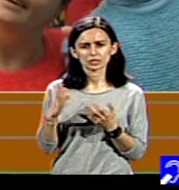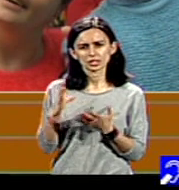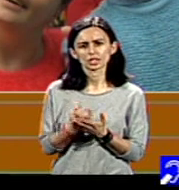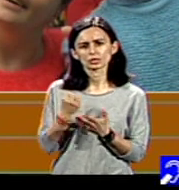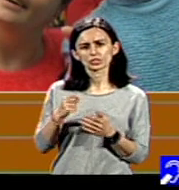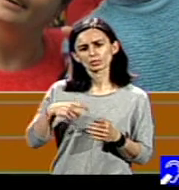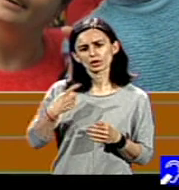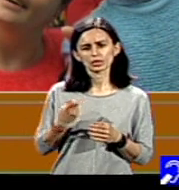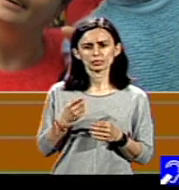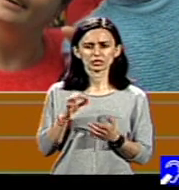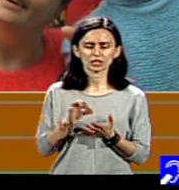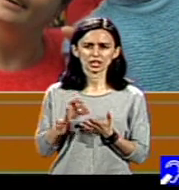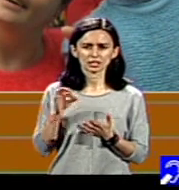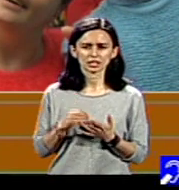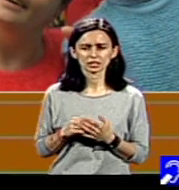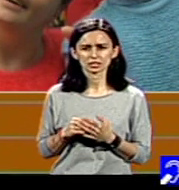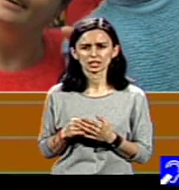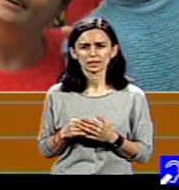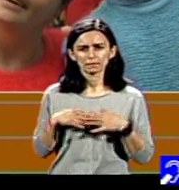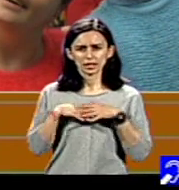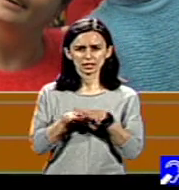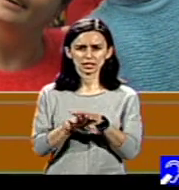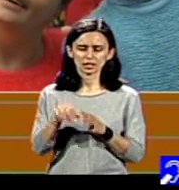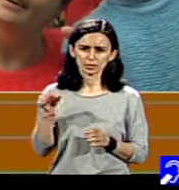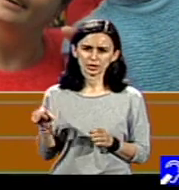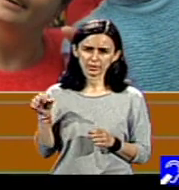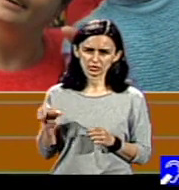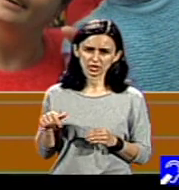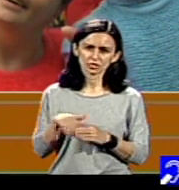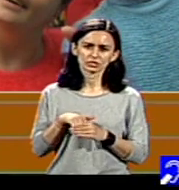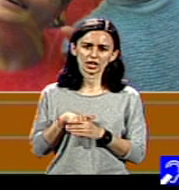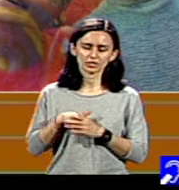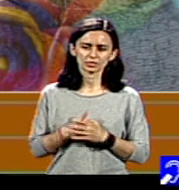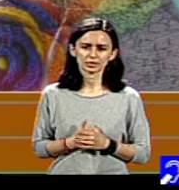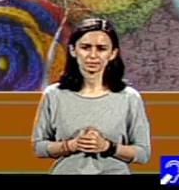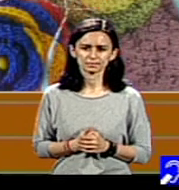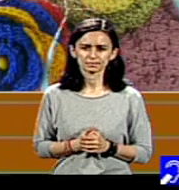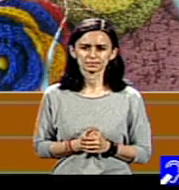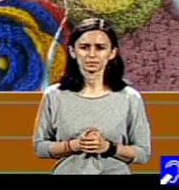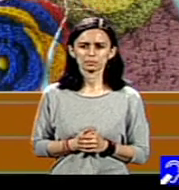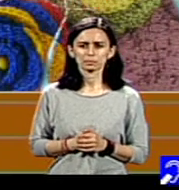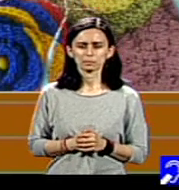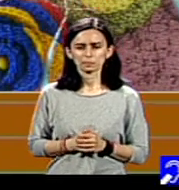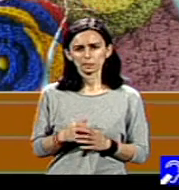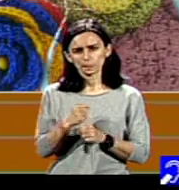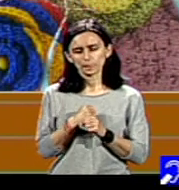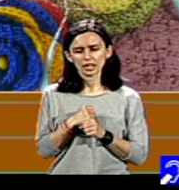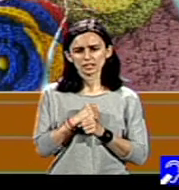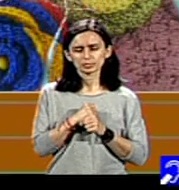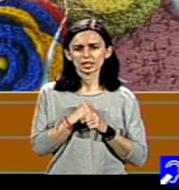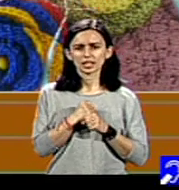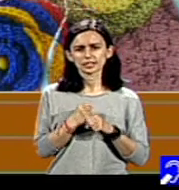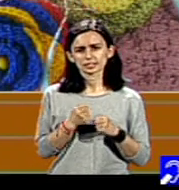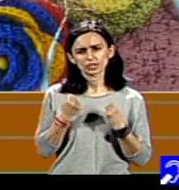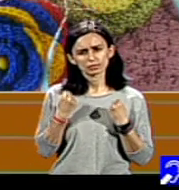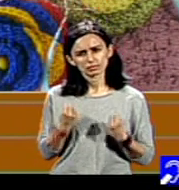următoare să încadrăm persoana respectivă în muncă. Tot din experiență, pot să vă spun că cel mai greu lucru nu este